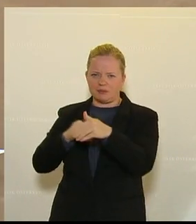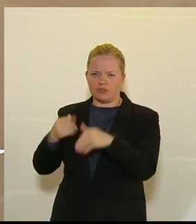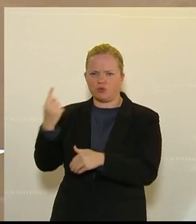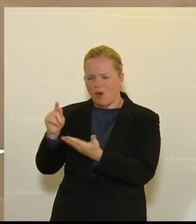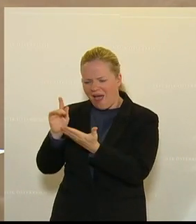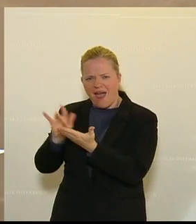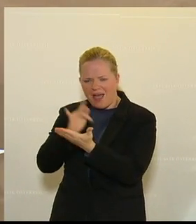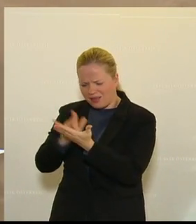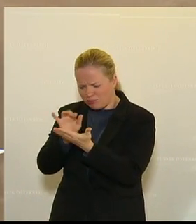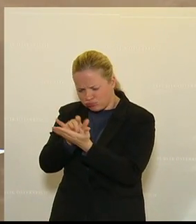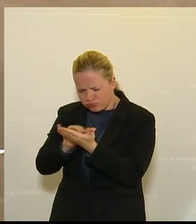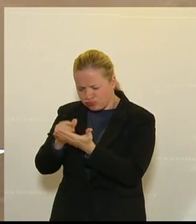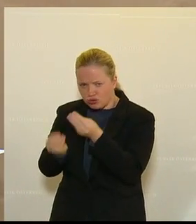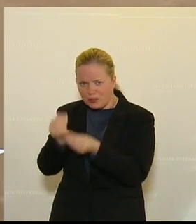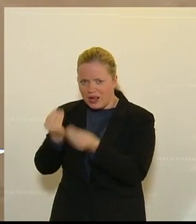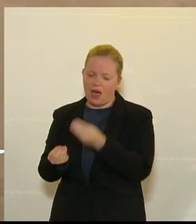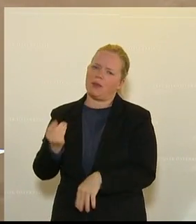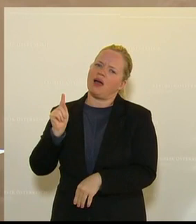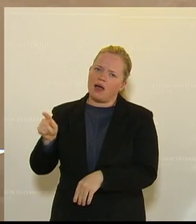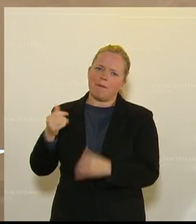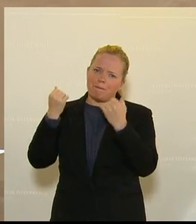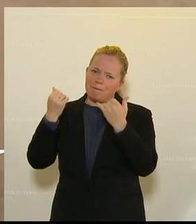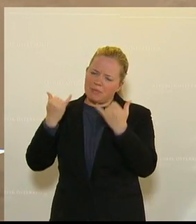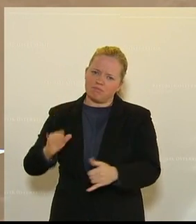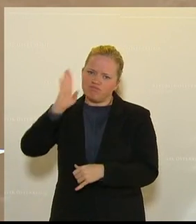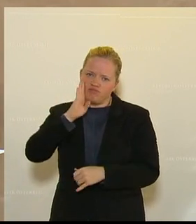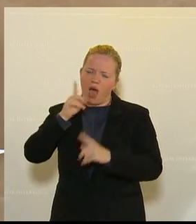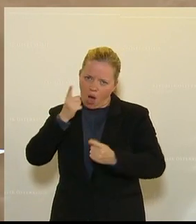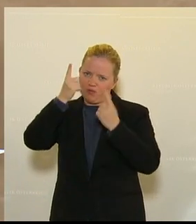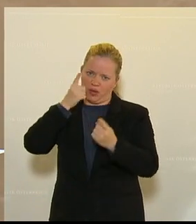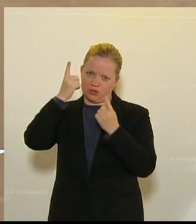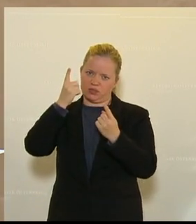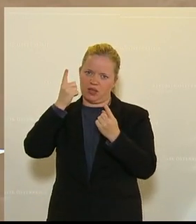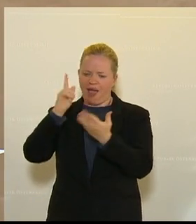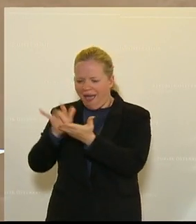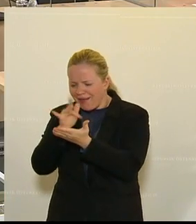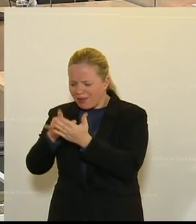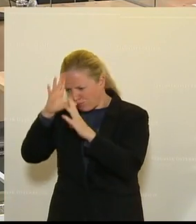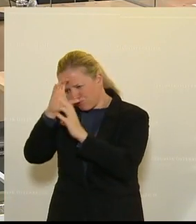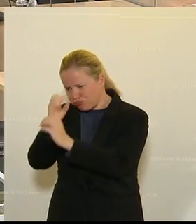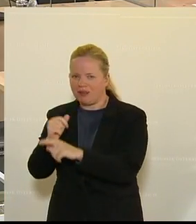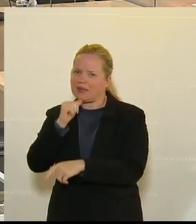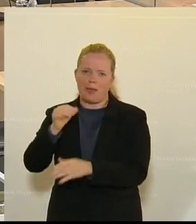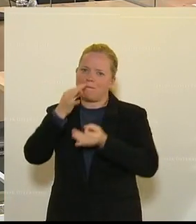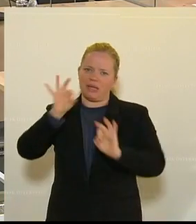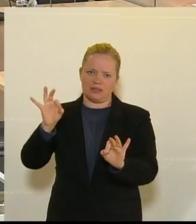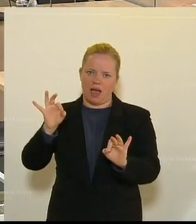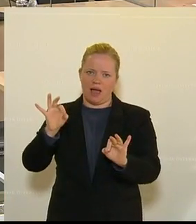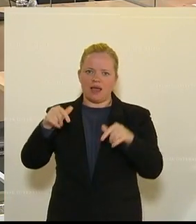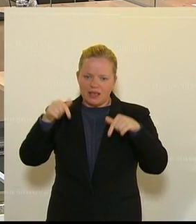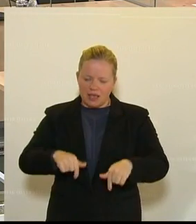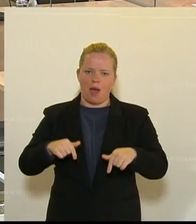aber ich würde Sie wirklich bitten, da aufzupassen, weil es wird mit dem Handyspielen wirklich nicht besser, wenn man diese Thematik und